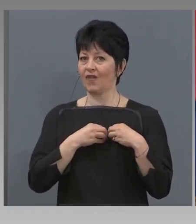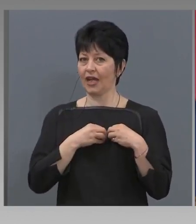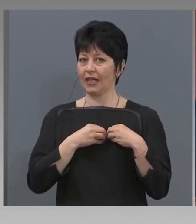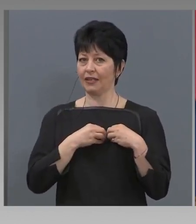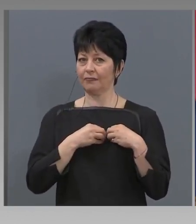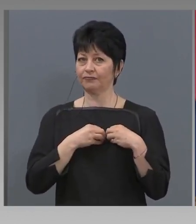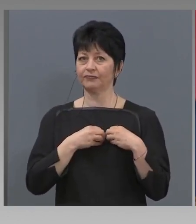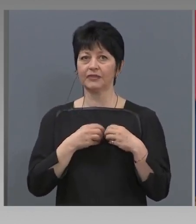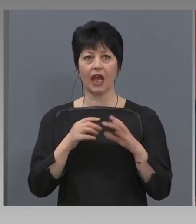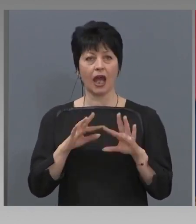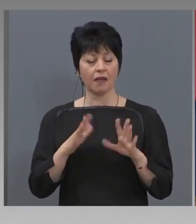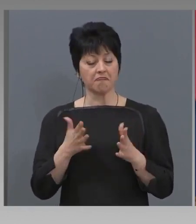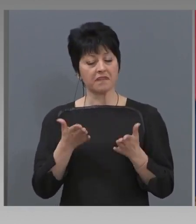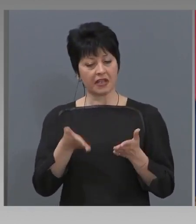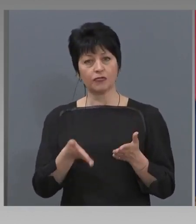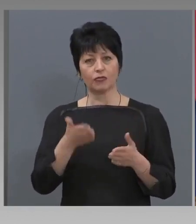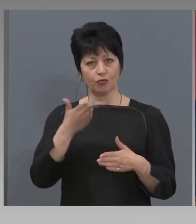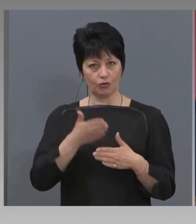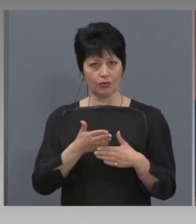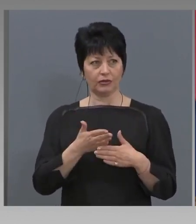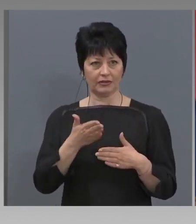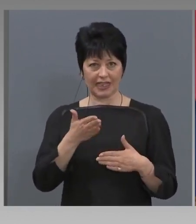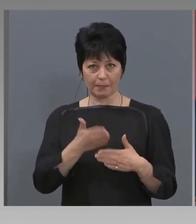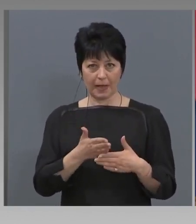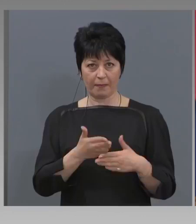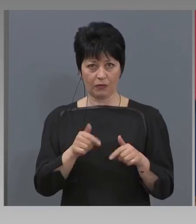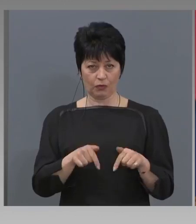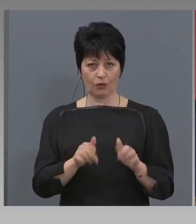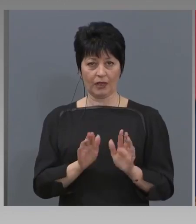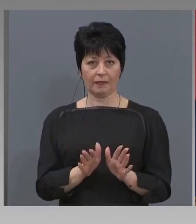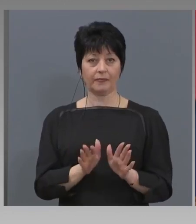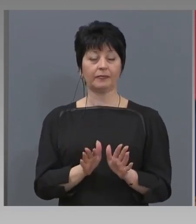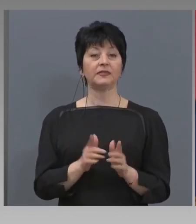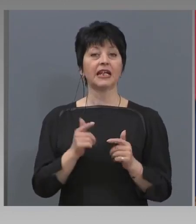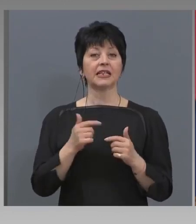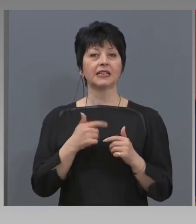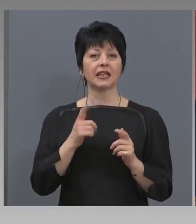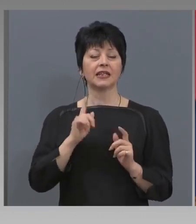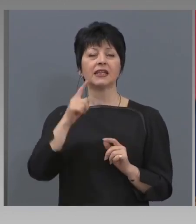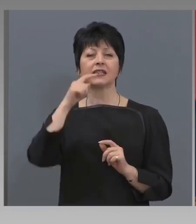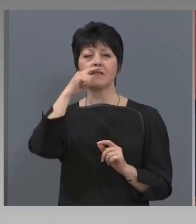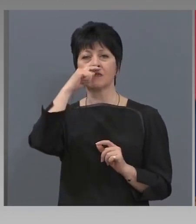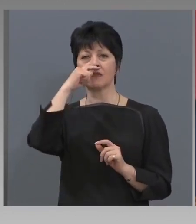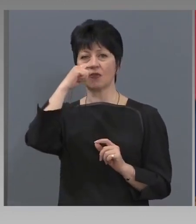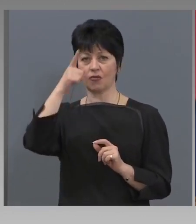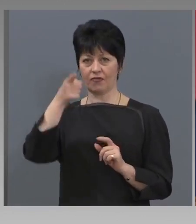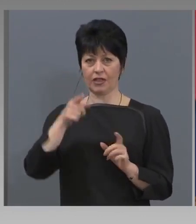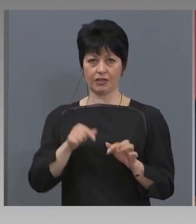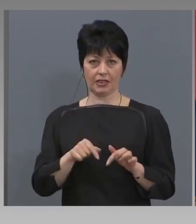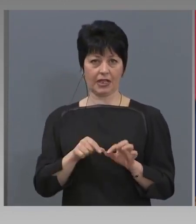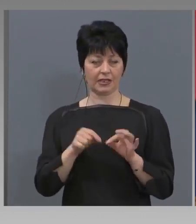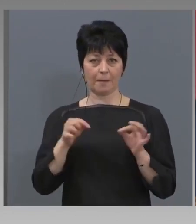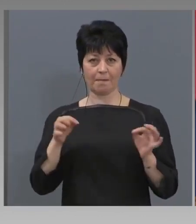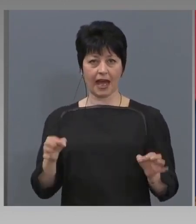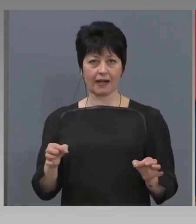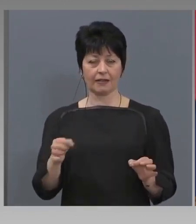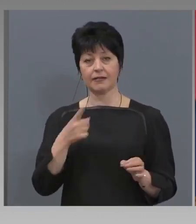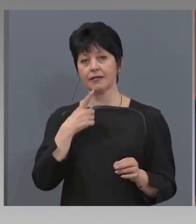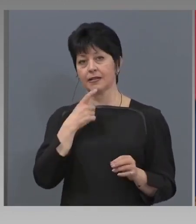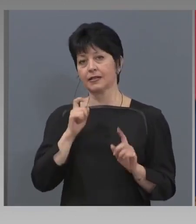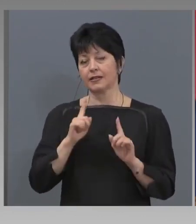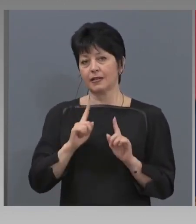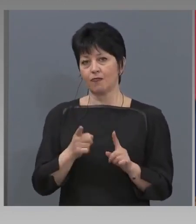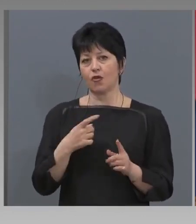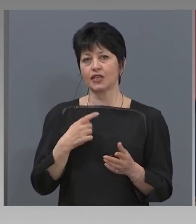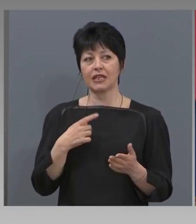нека до тук да спреме. За нас е изключително важна тази мярка, за да можем да